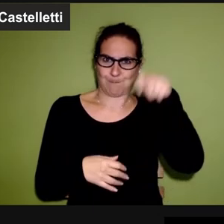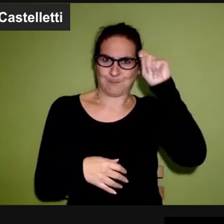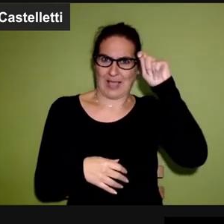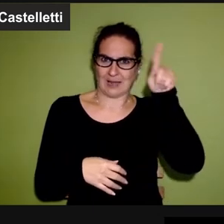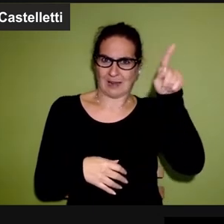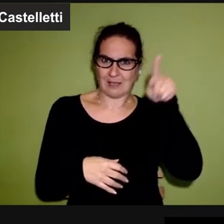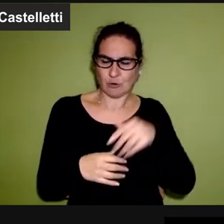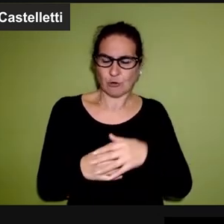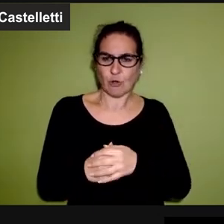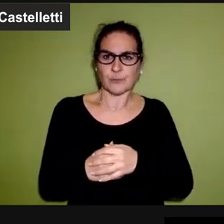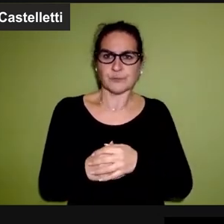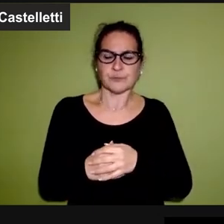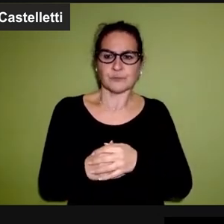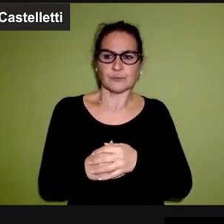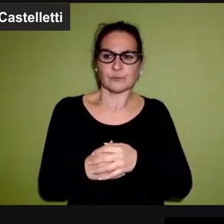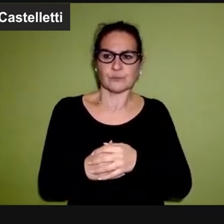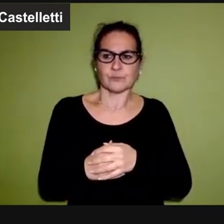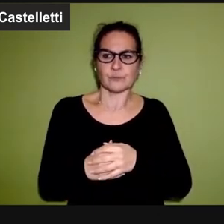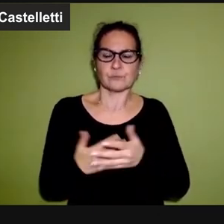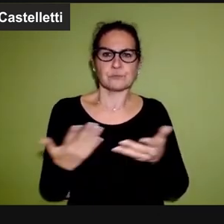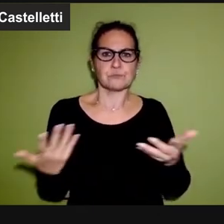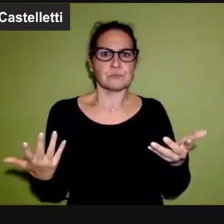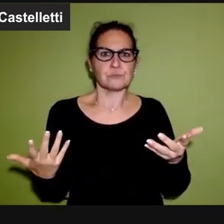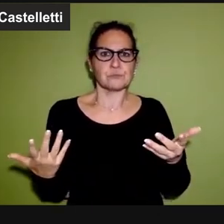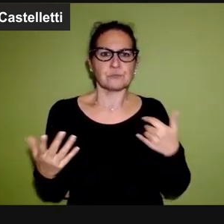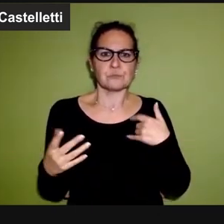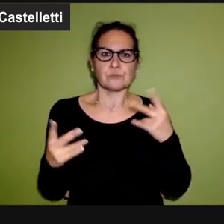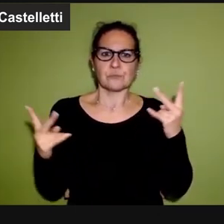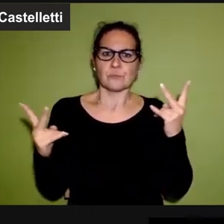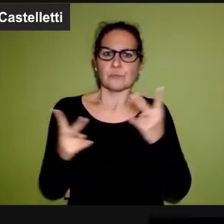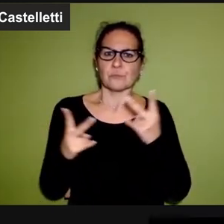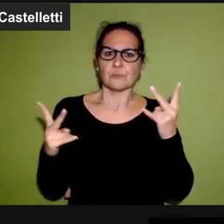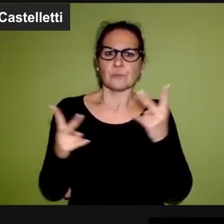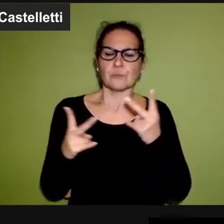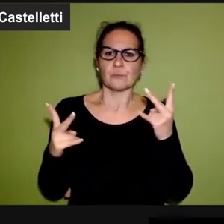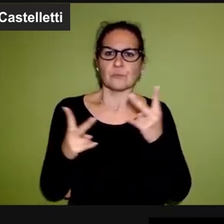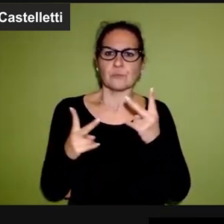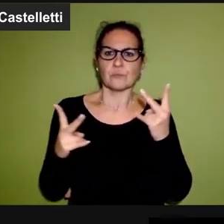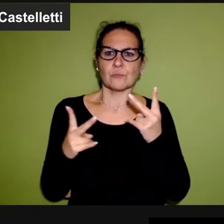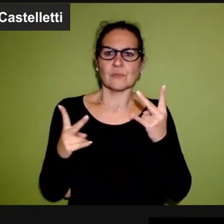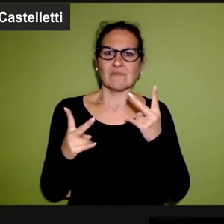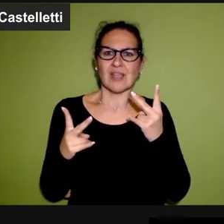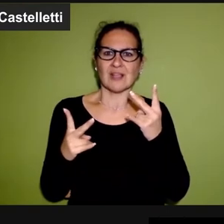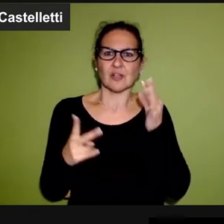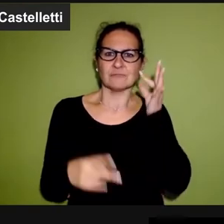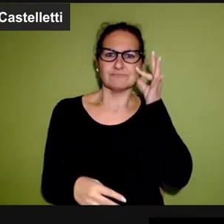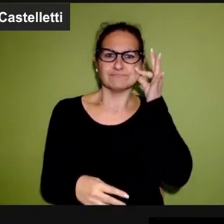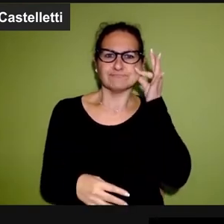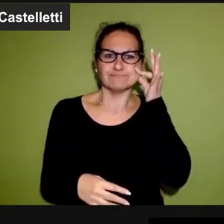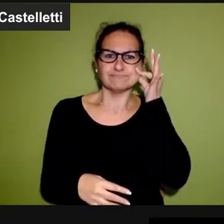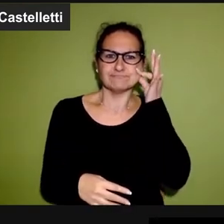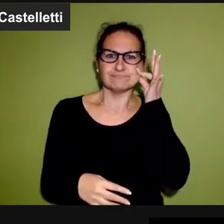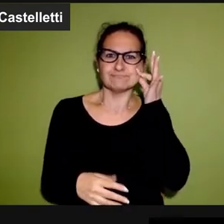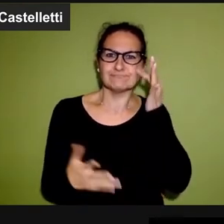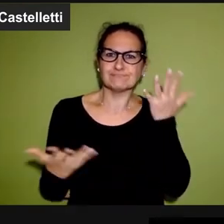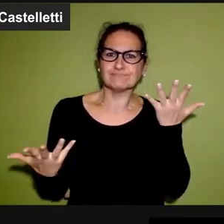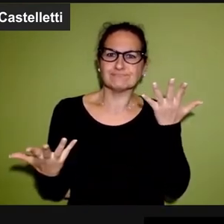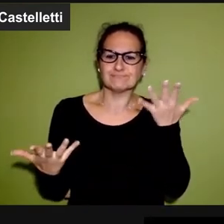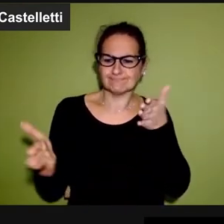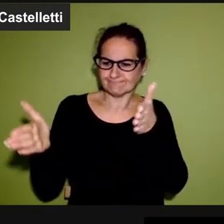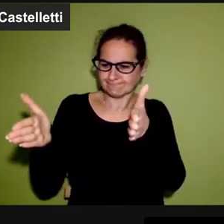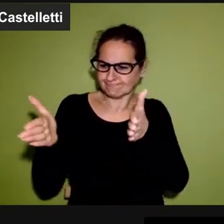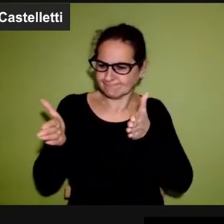Qual è, le domande, secondo lei, la difficoltà nell'approcciare la carne reale,